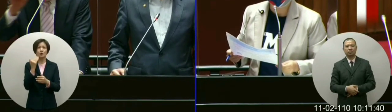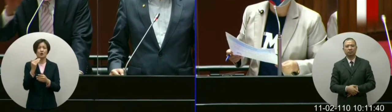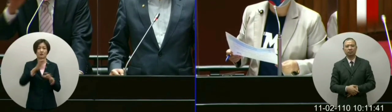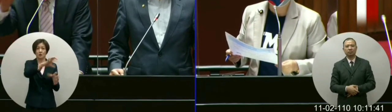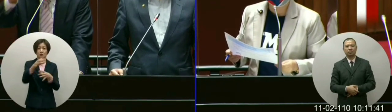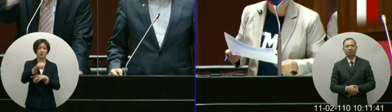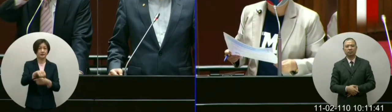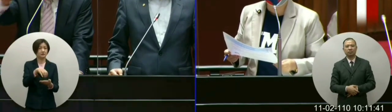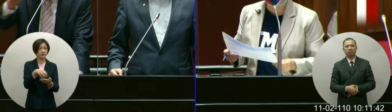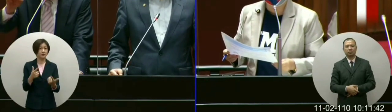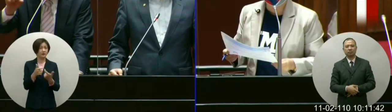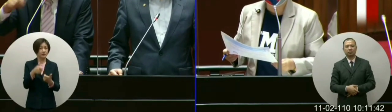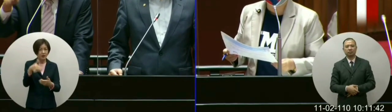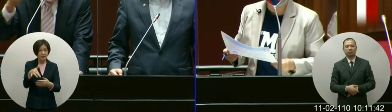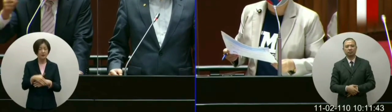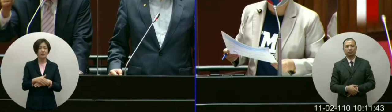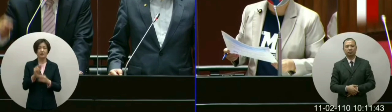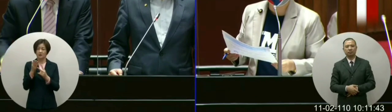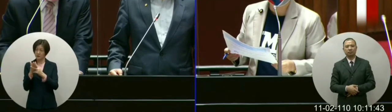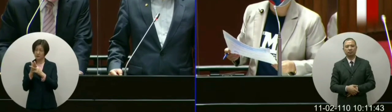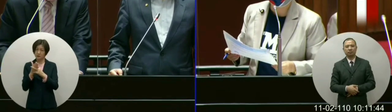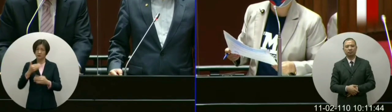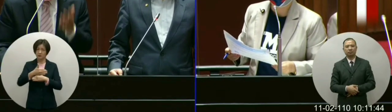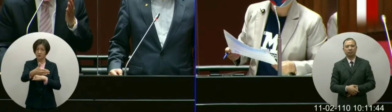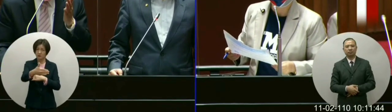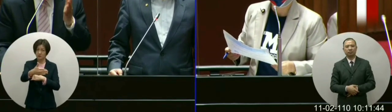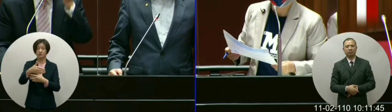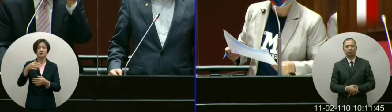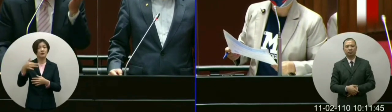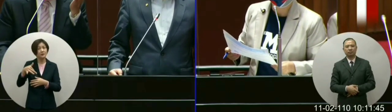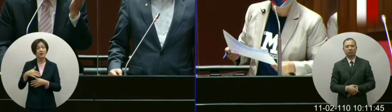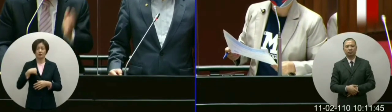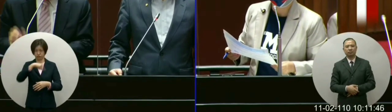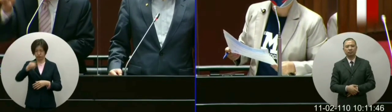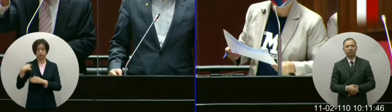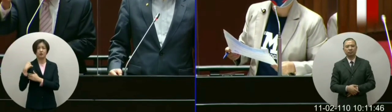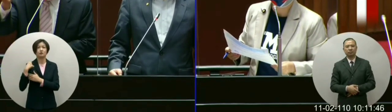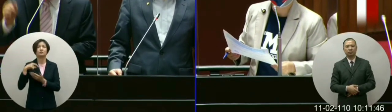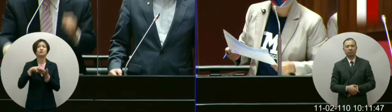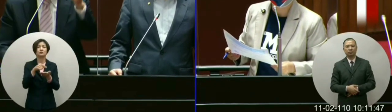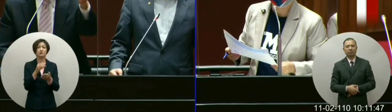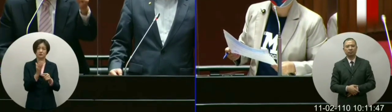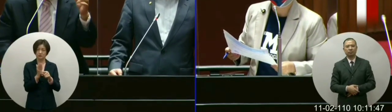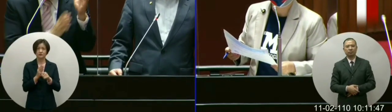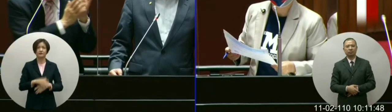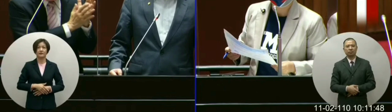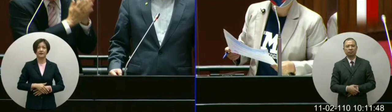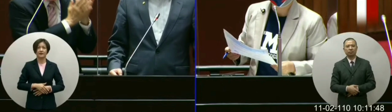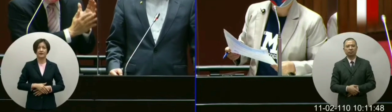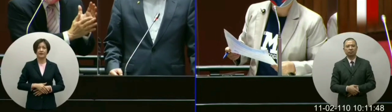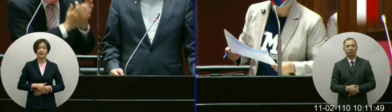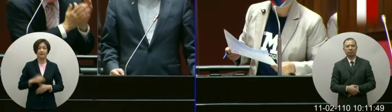相关的这个程序好像也在争取那这一方面一方面也外交途径的努力一方面